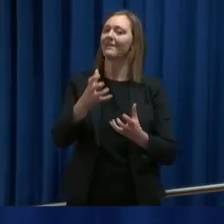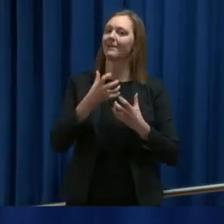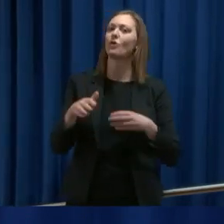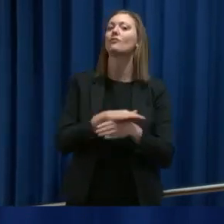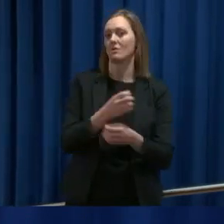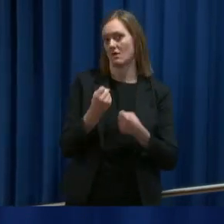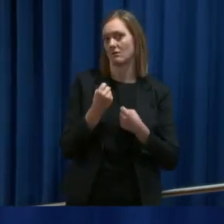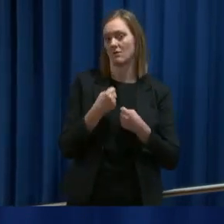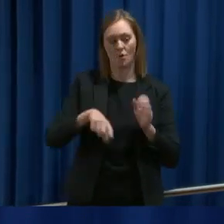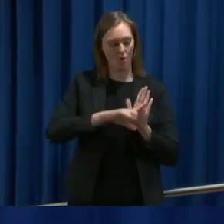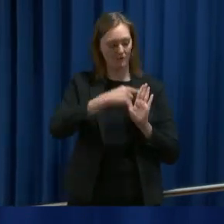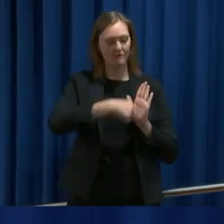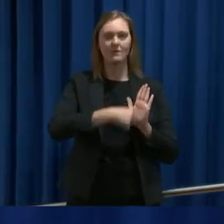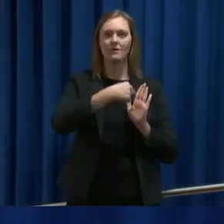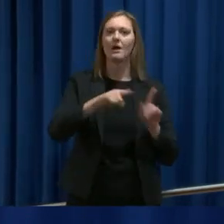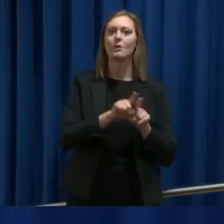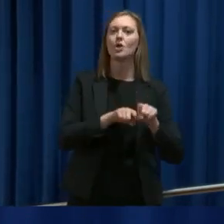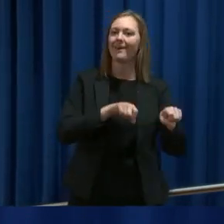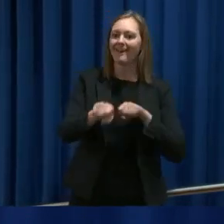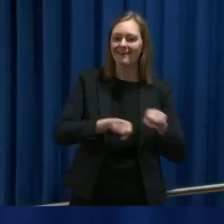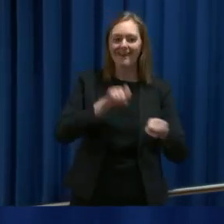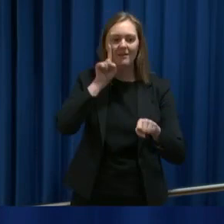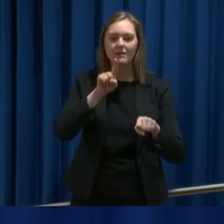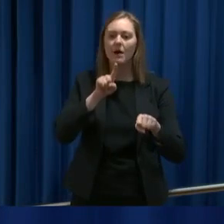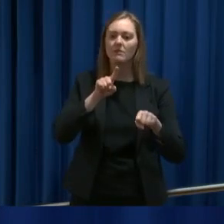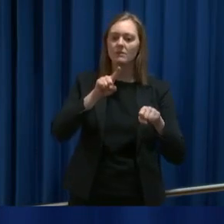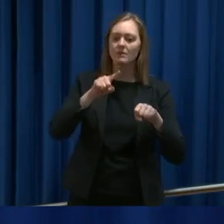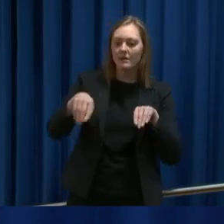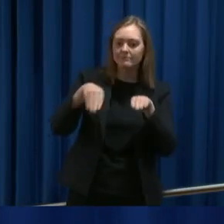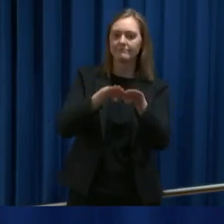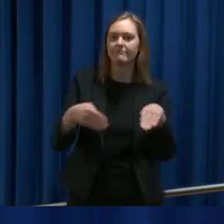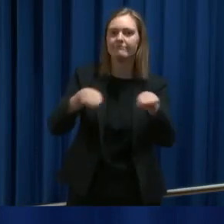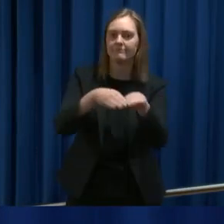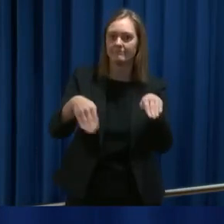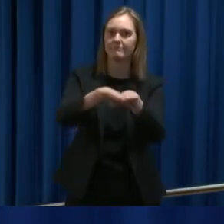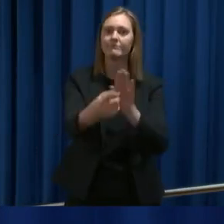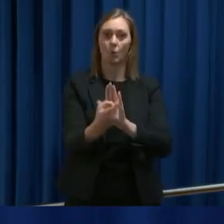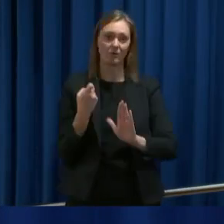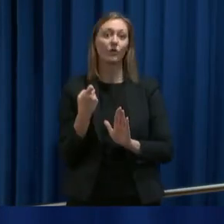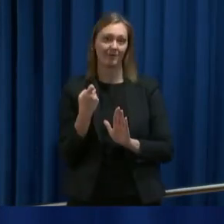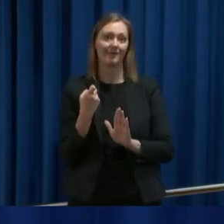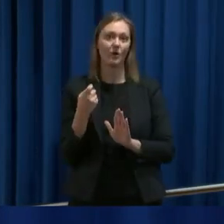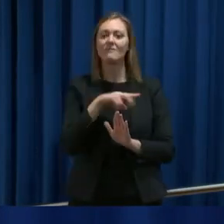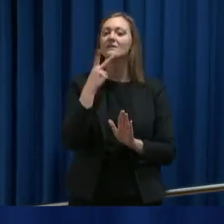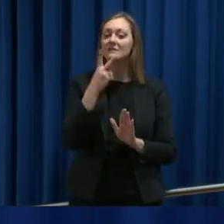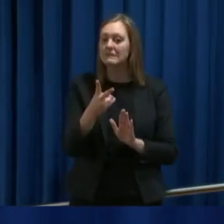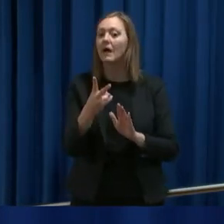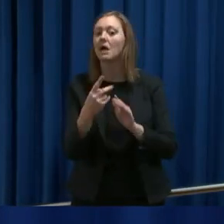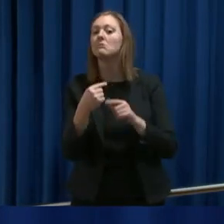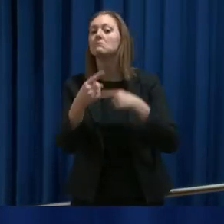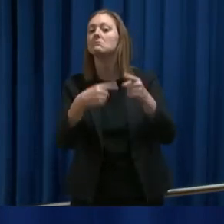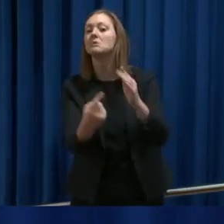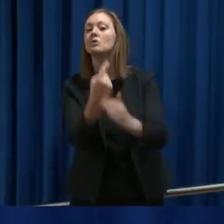Det er en lov som vil sette regjeringen bedre i stand til å møte alle de utfordringene som kommer, og som vi ser vil dukke opp.